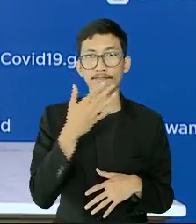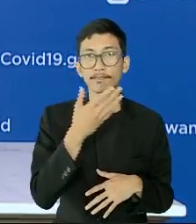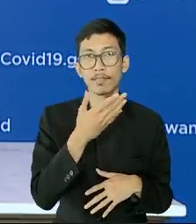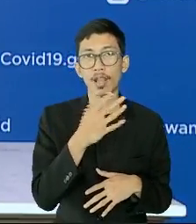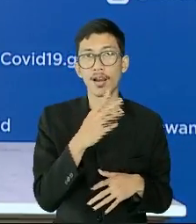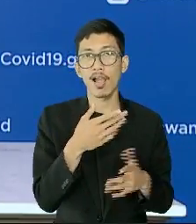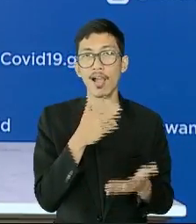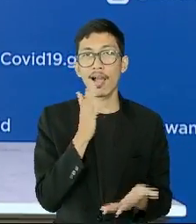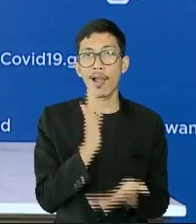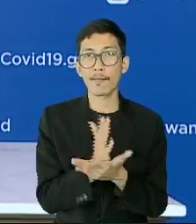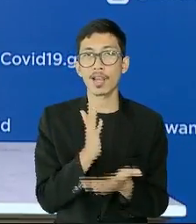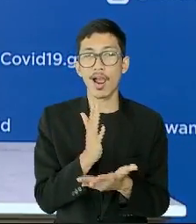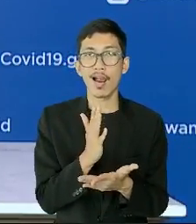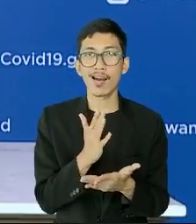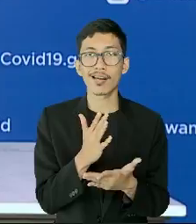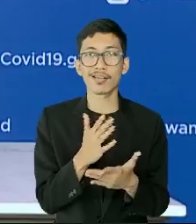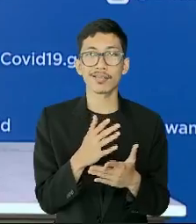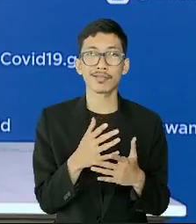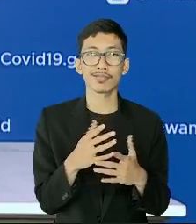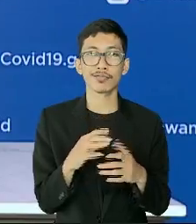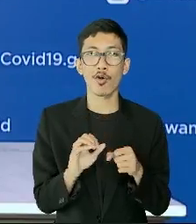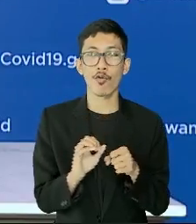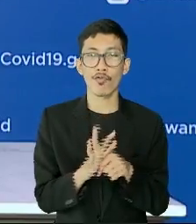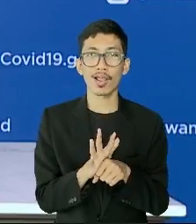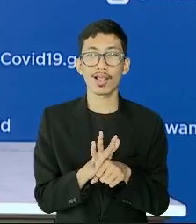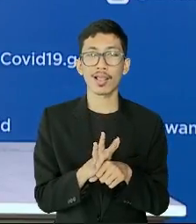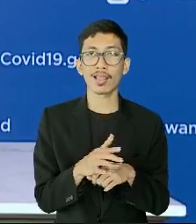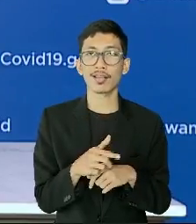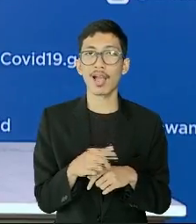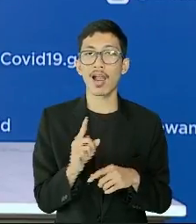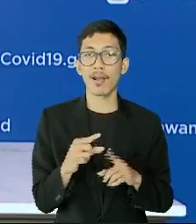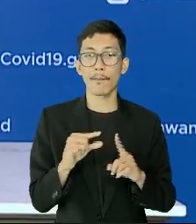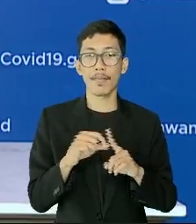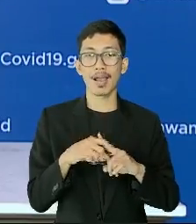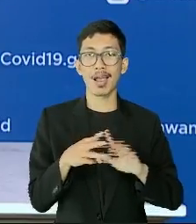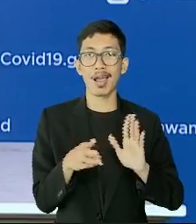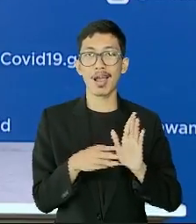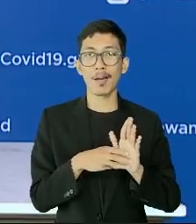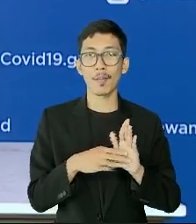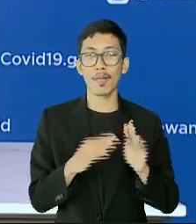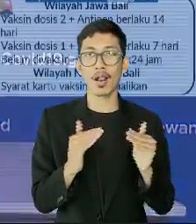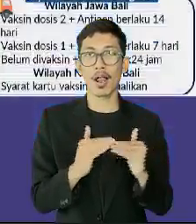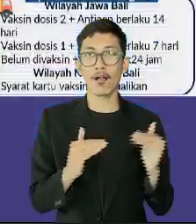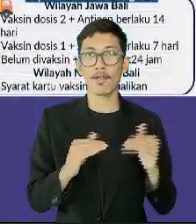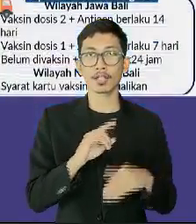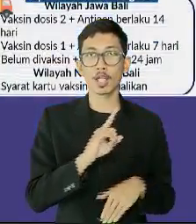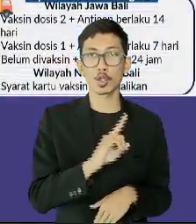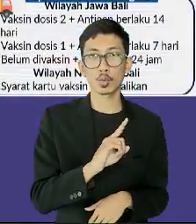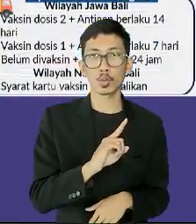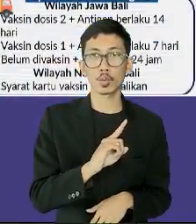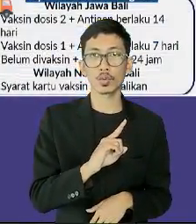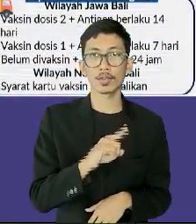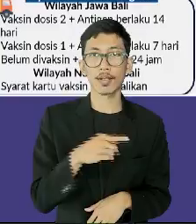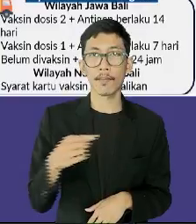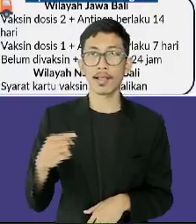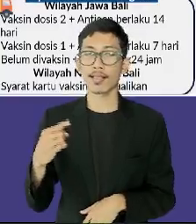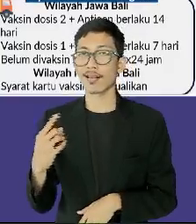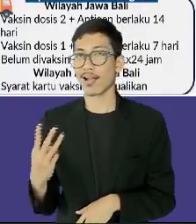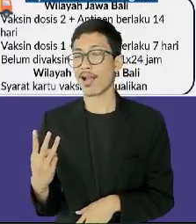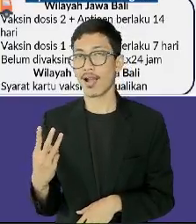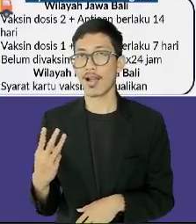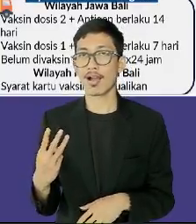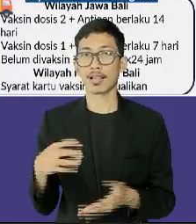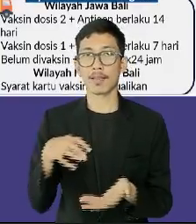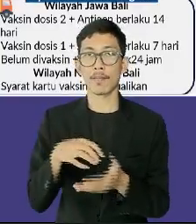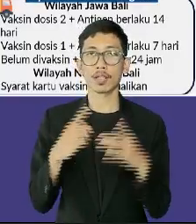kebijakan pengendalian COVID-19. Yang pertama adalah PPKM level 1 sampai dengan 3 di wilayah